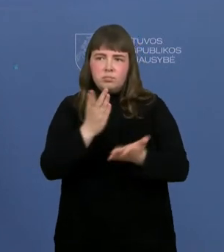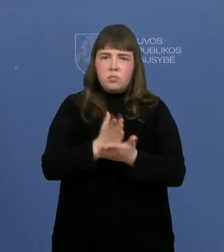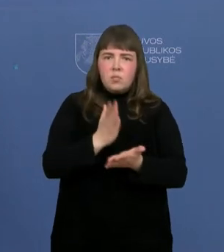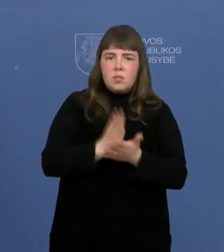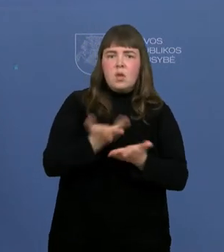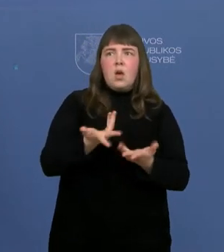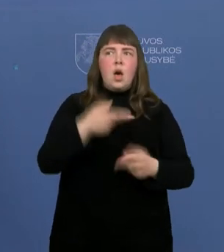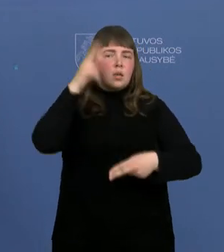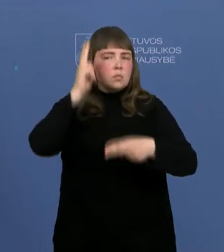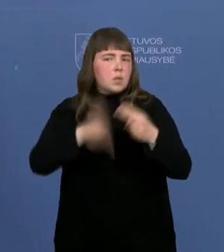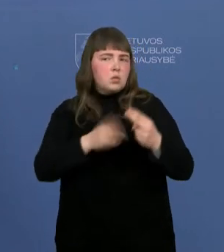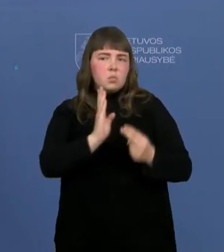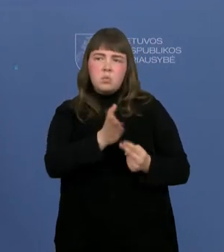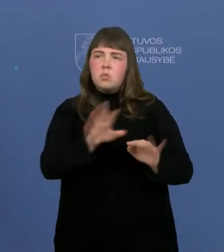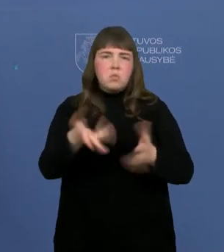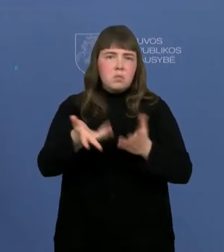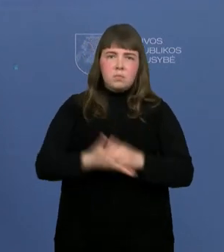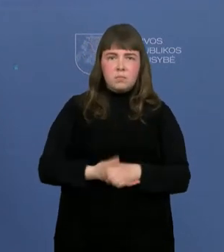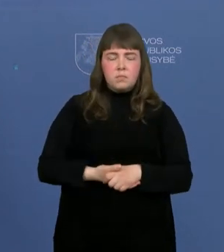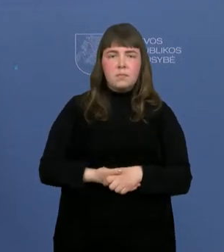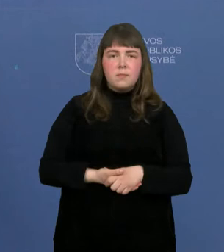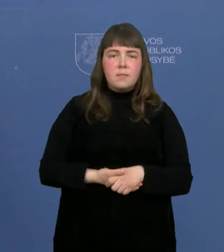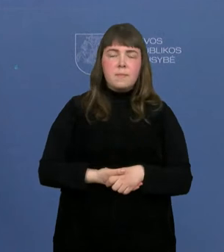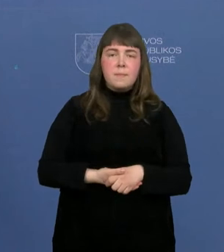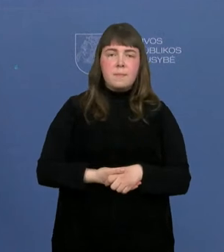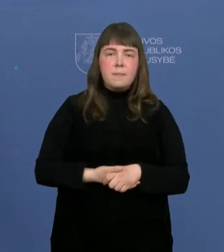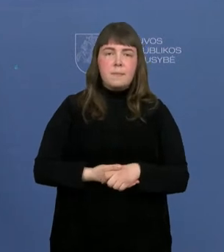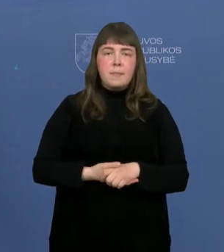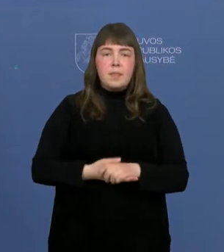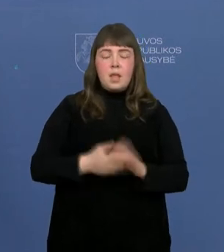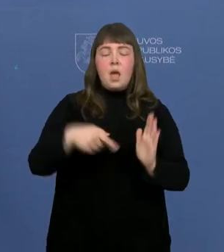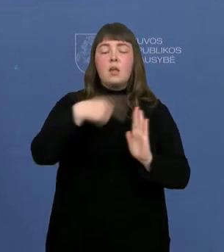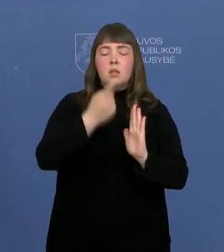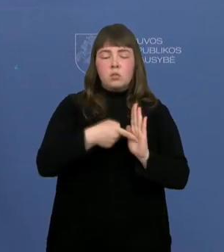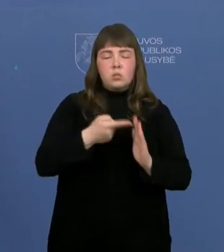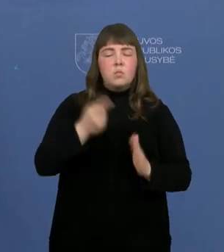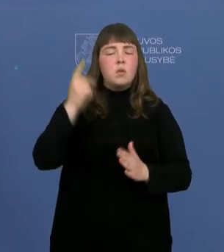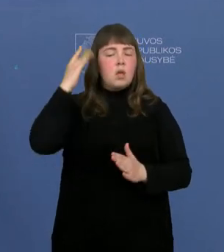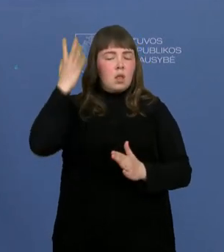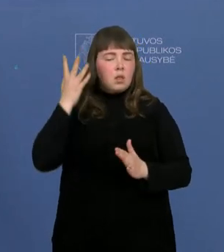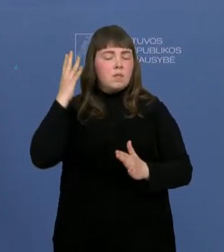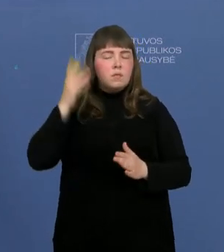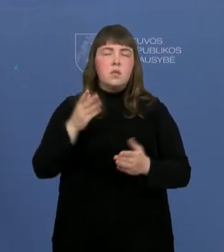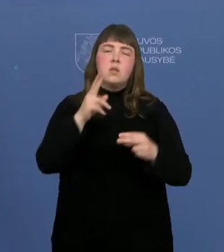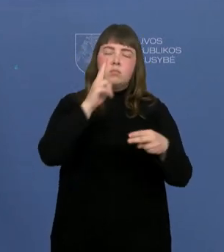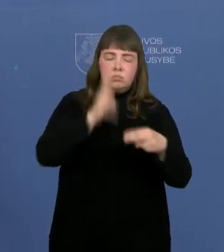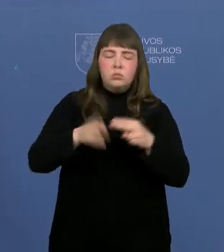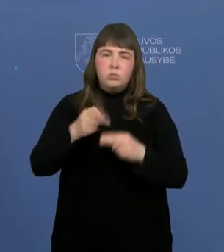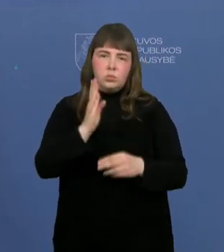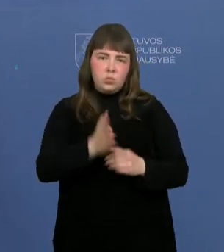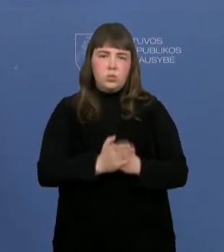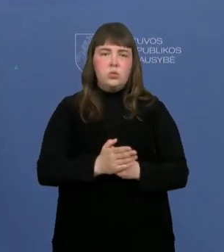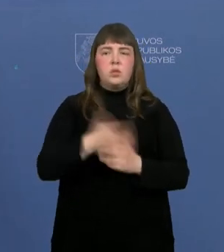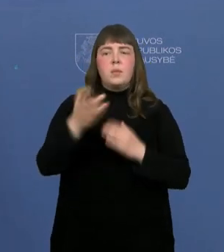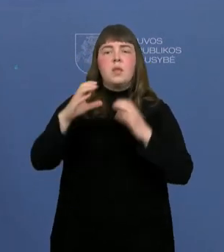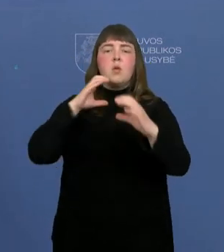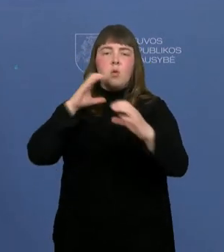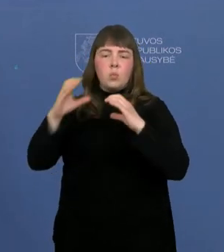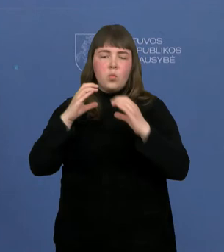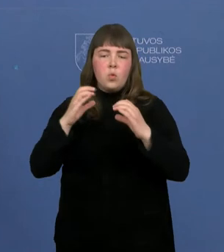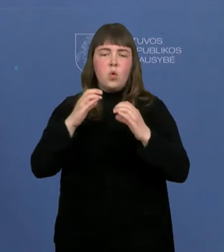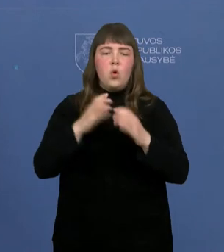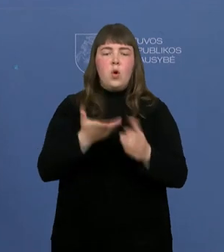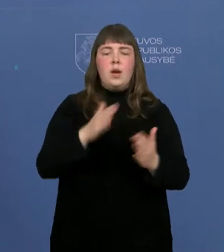nežinau, ar ten sprendžiamos jau yra? Tai, klausimai tikrai sprendžiami. Taip mes jau kurį laiką komunikuojame, kad